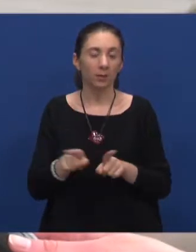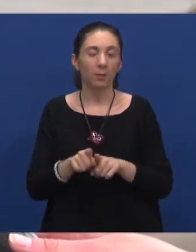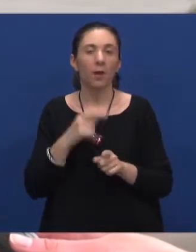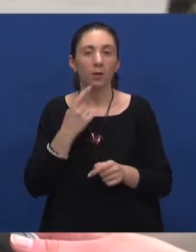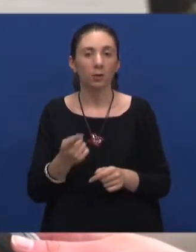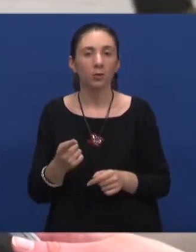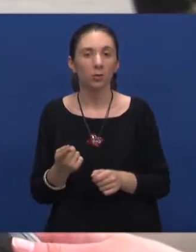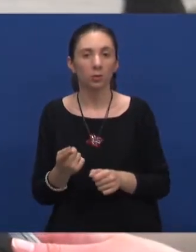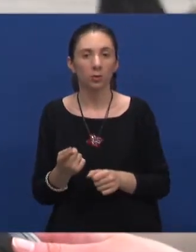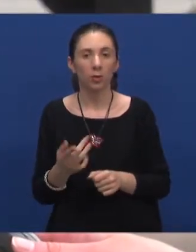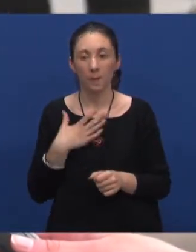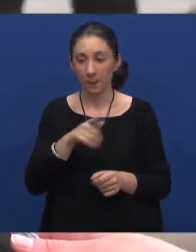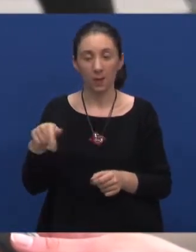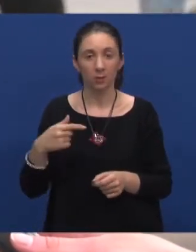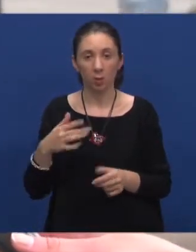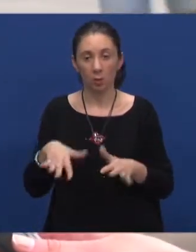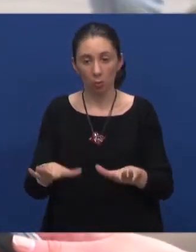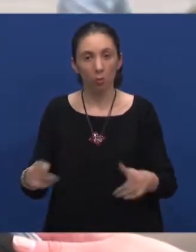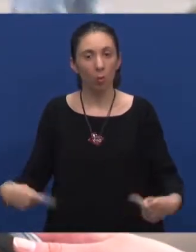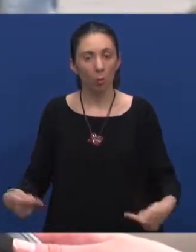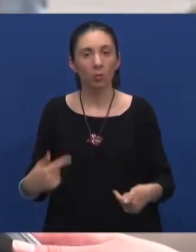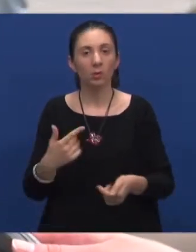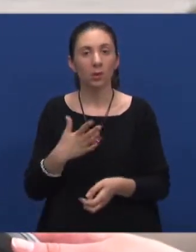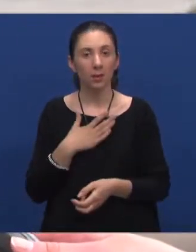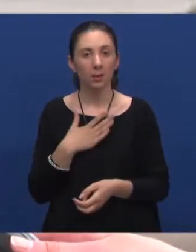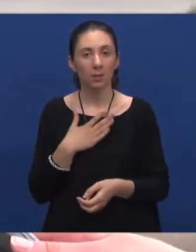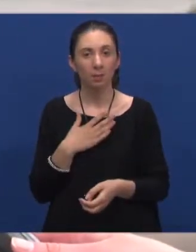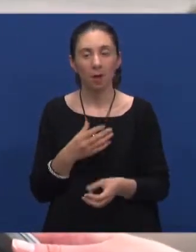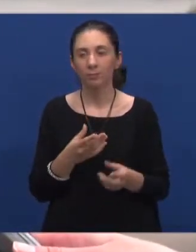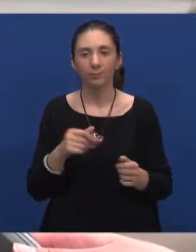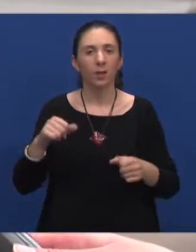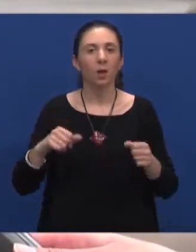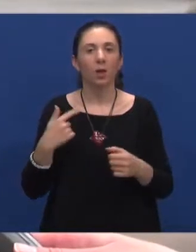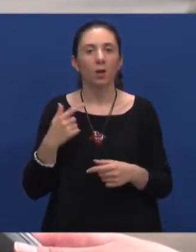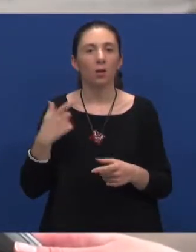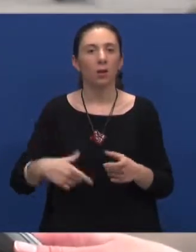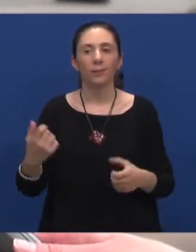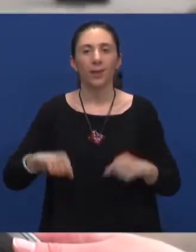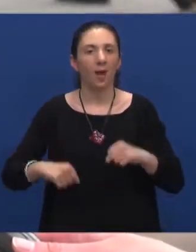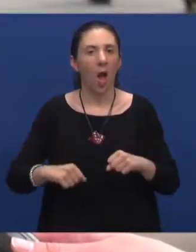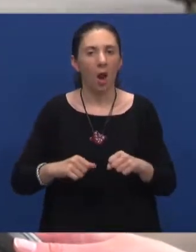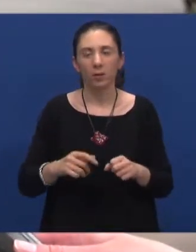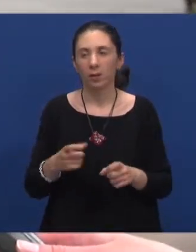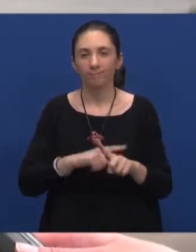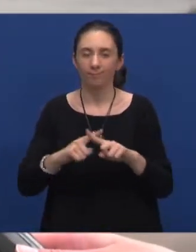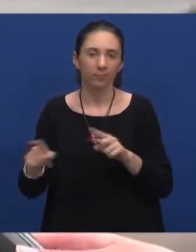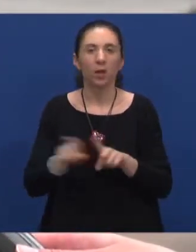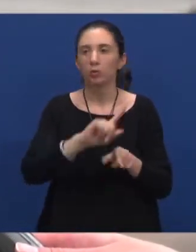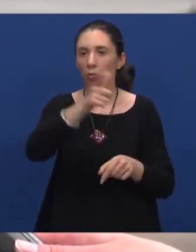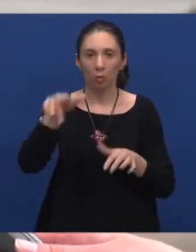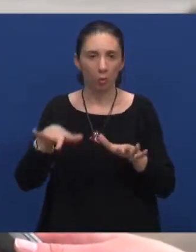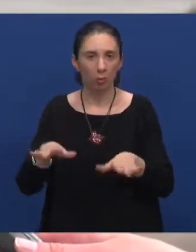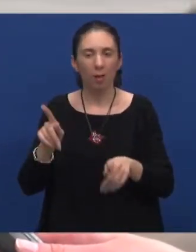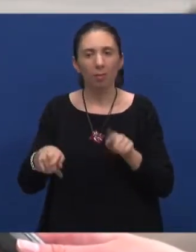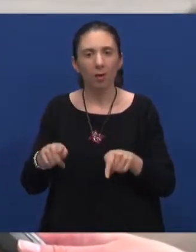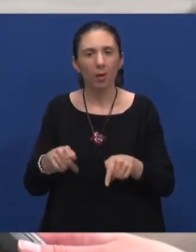treba reći, znači, i nas ljudi u kolicima ima svakvih karaktera kao i ostalih ljudi i netko